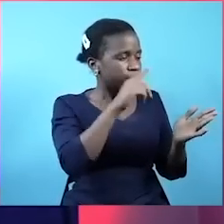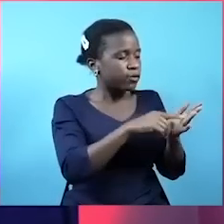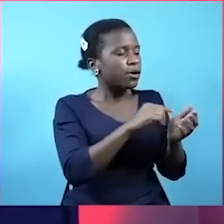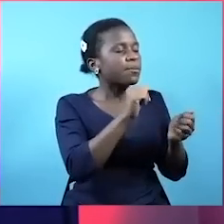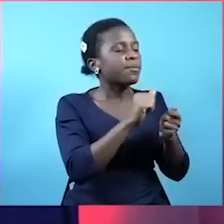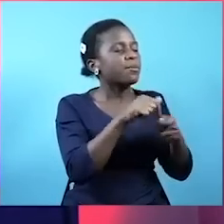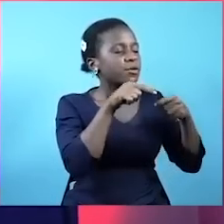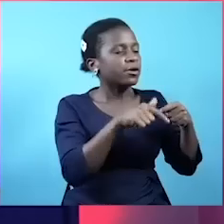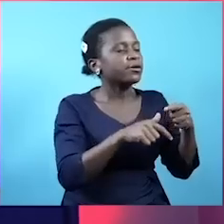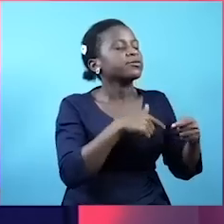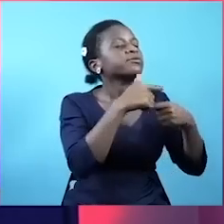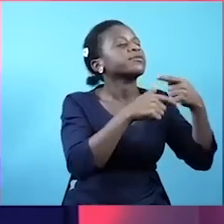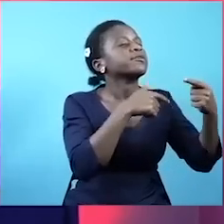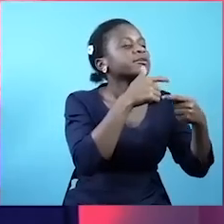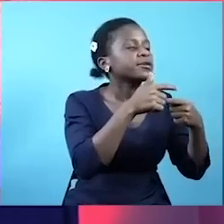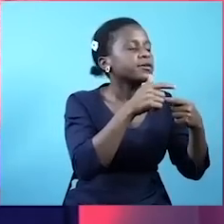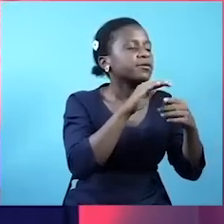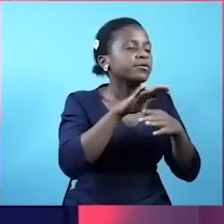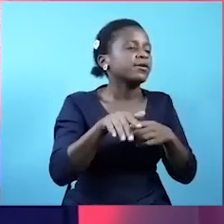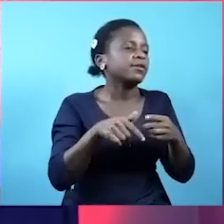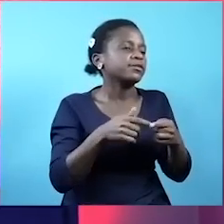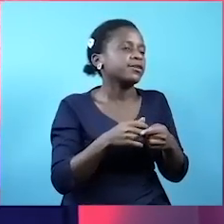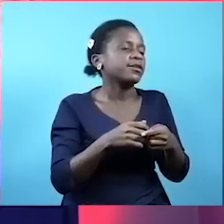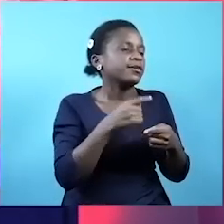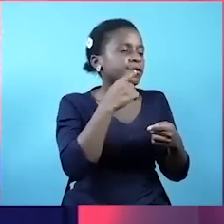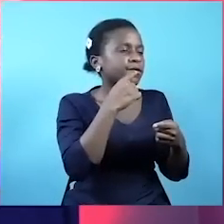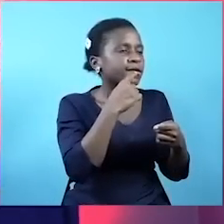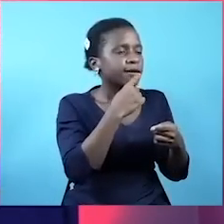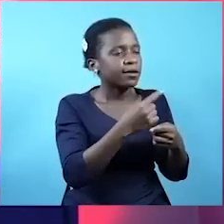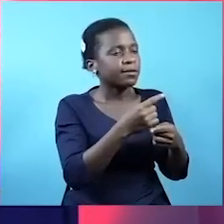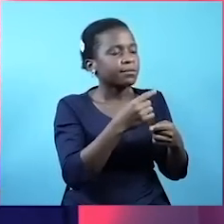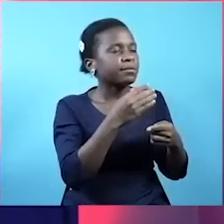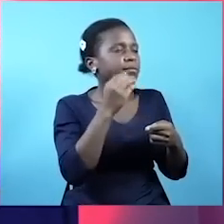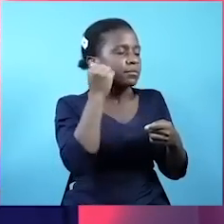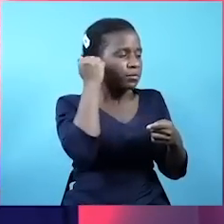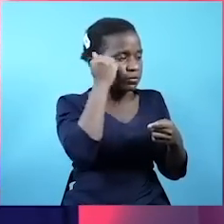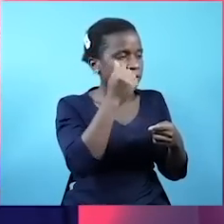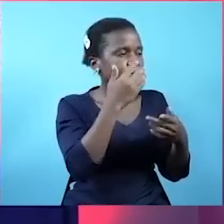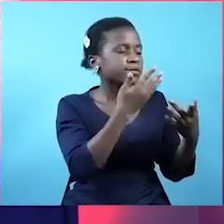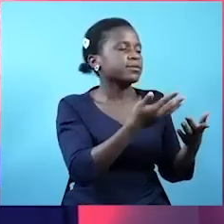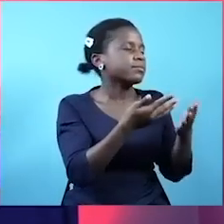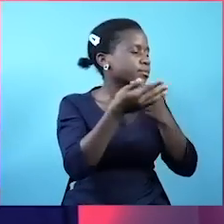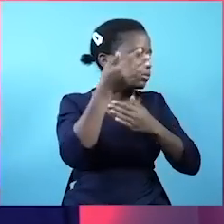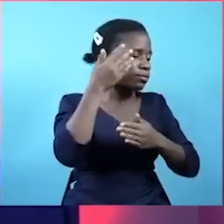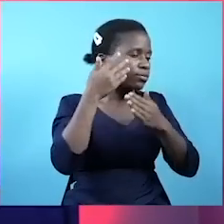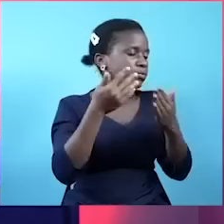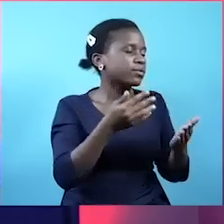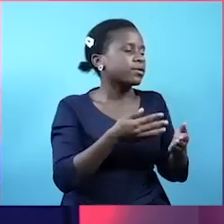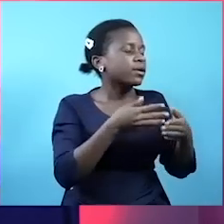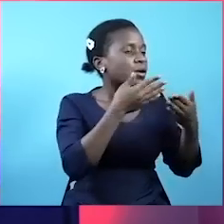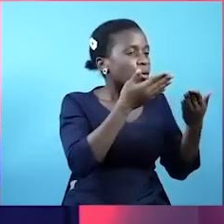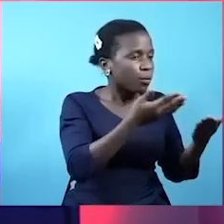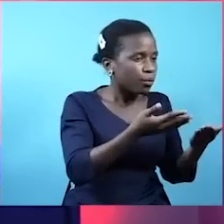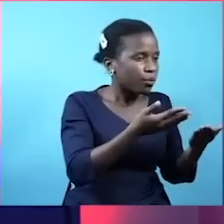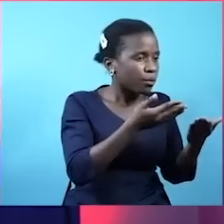tutamjadili. Mwezo kuminamoja. Na wabunge yoto nakachi. Hapa kibaka akibaba era. Hapa akibaba kamerayenu hii. Mtamulusu. Kwamba.